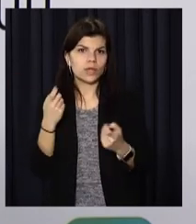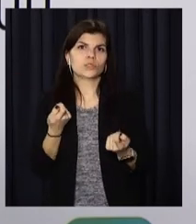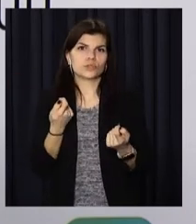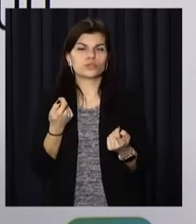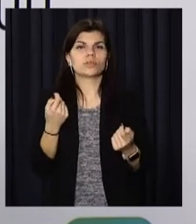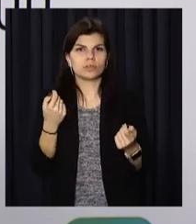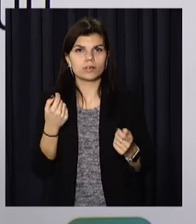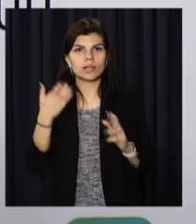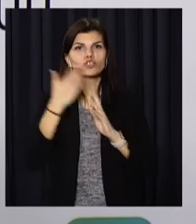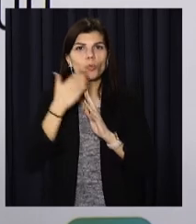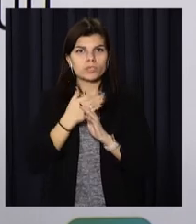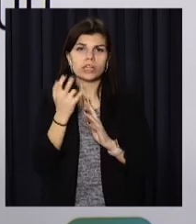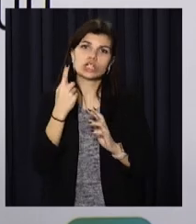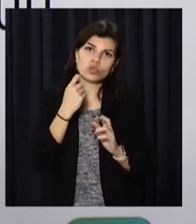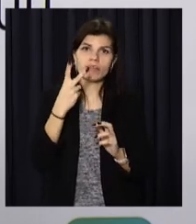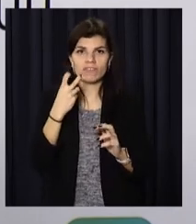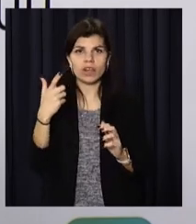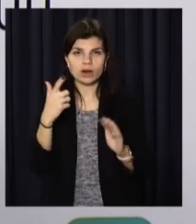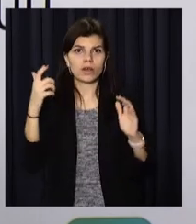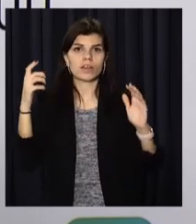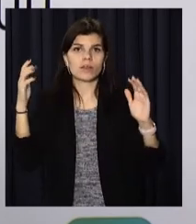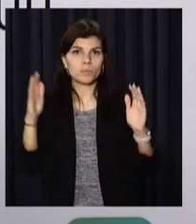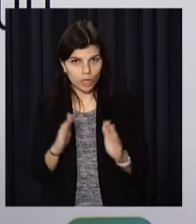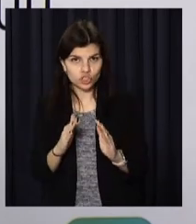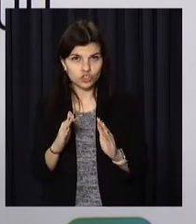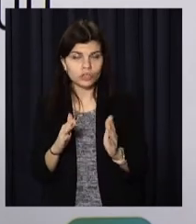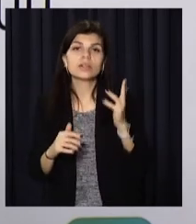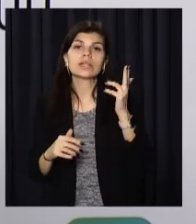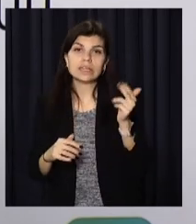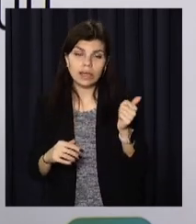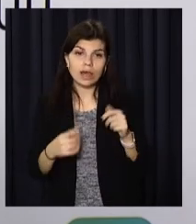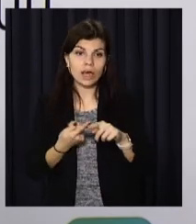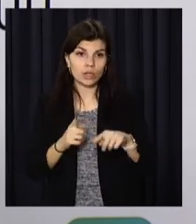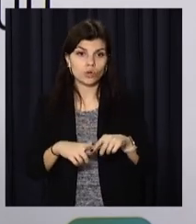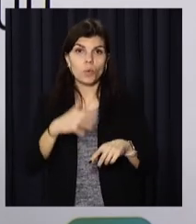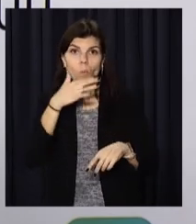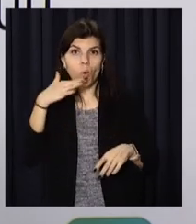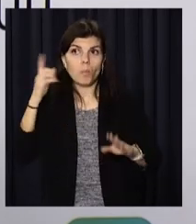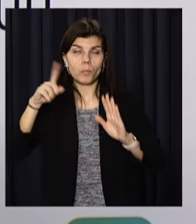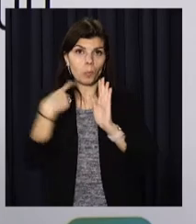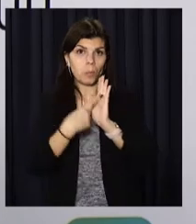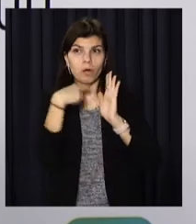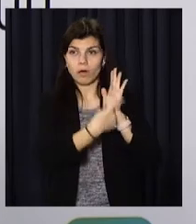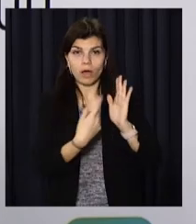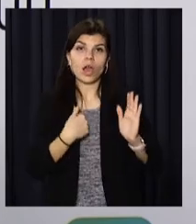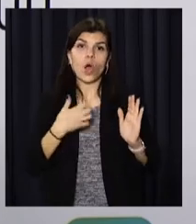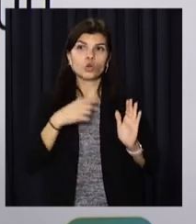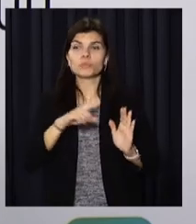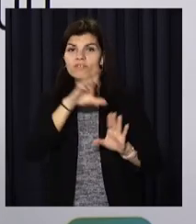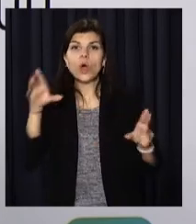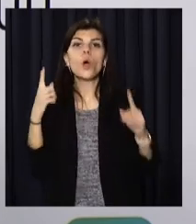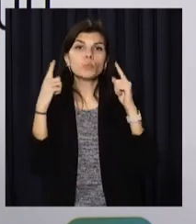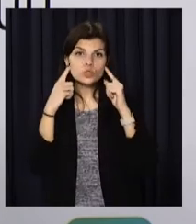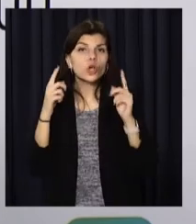проте зменшення на 100 на 200 гривень. Житлова субсидія зменшилася. це дуже багато питань. Я б хотіла, щоб ми не почули.